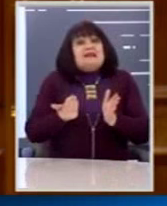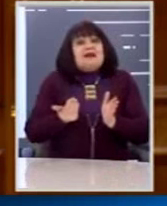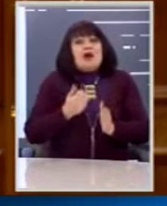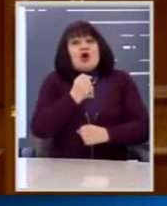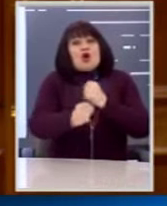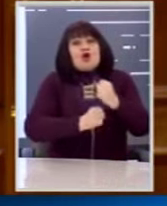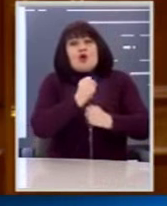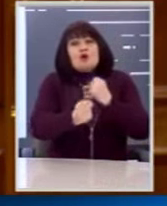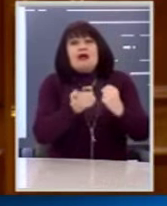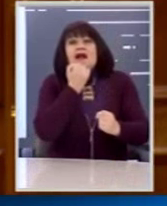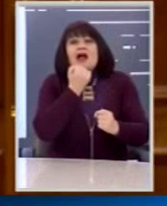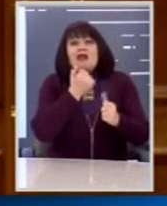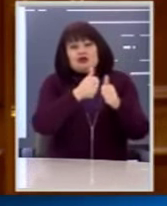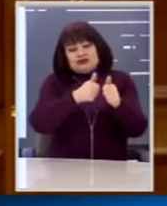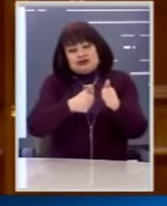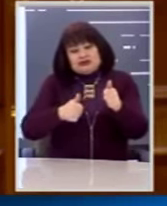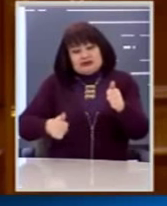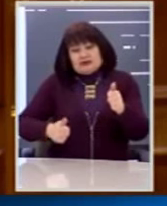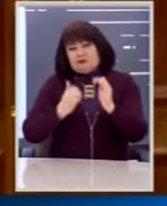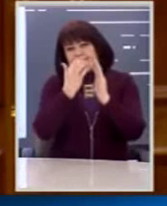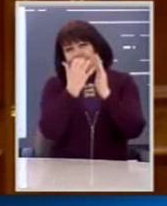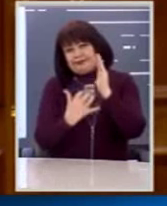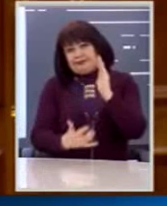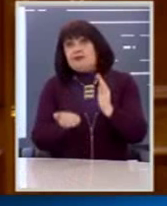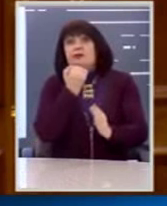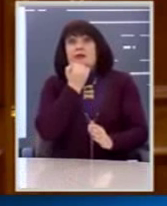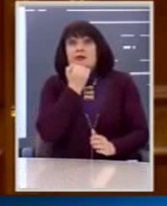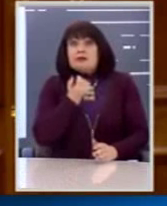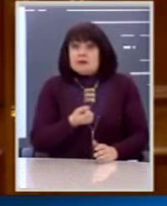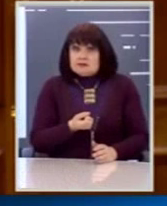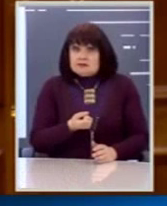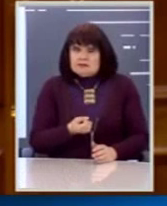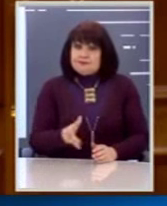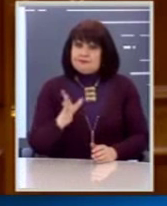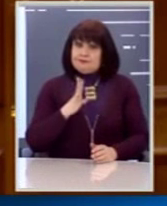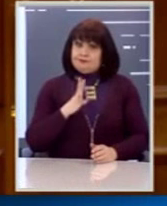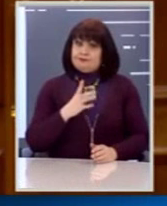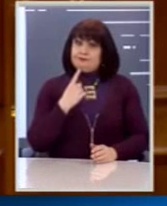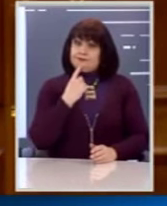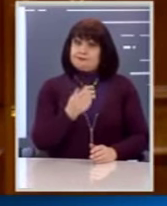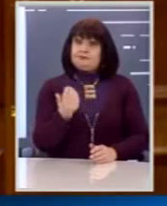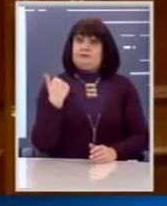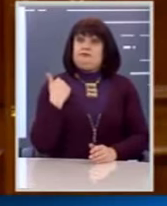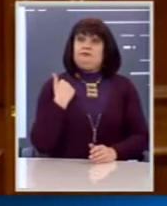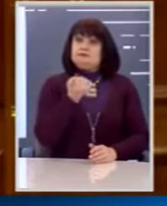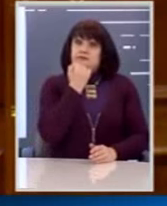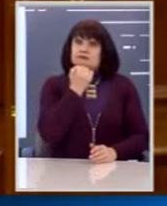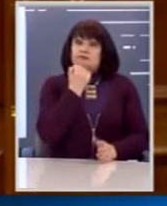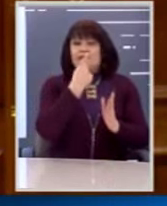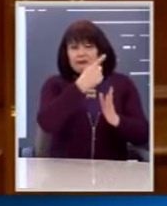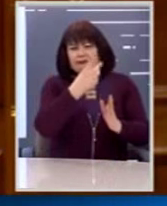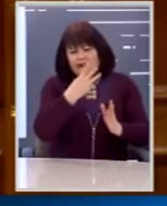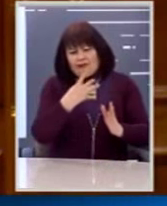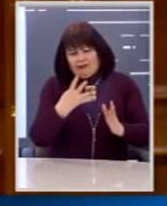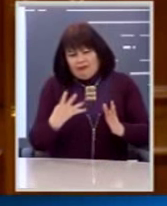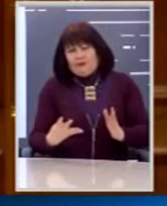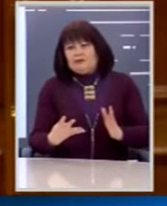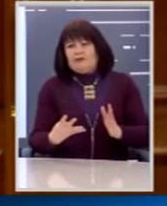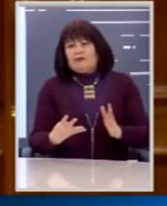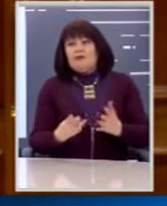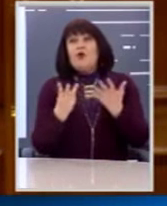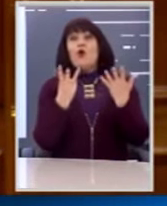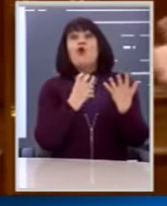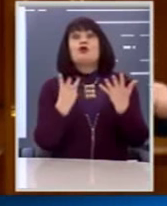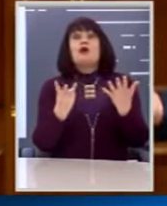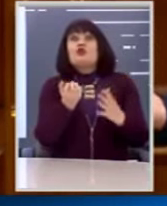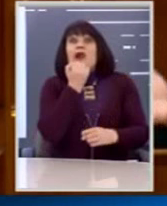λάθος σειρά κατάταξης. Οι άνθρωποι λοιπόν αυτοί είπανε, έχετε κάνει λάθος 1, 2, 3, 4, 88.